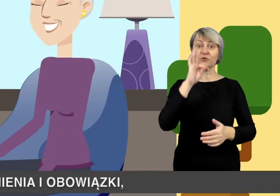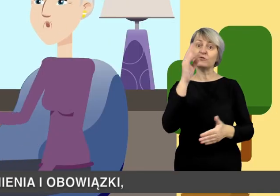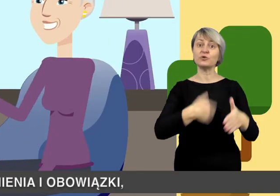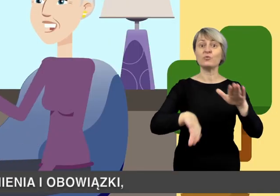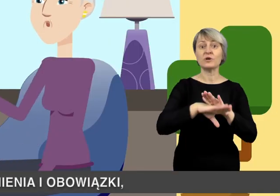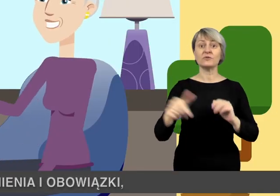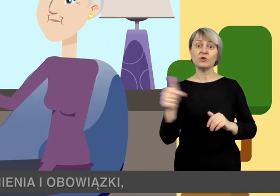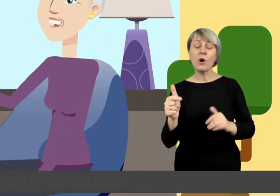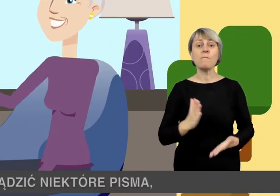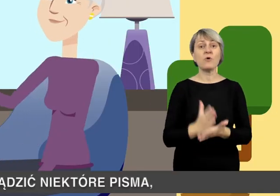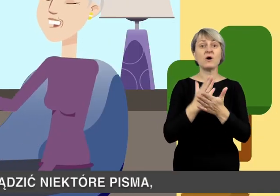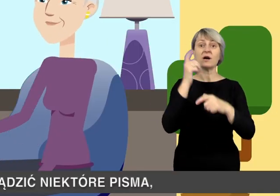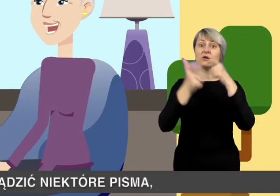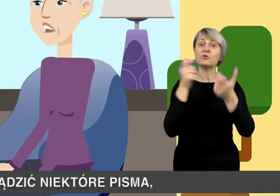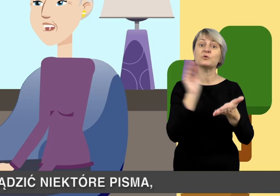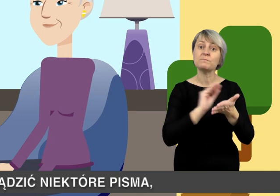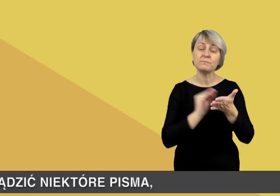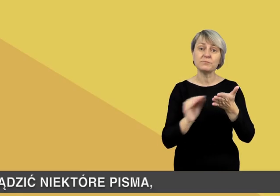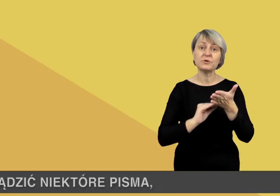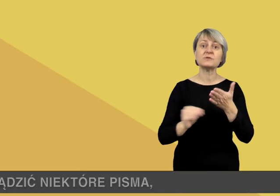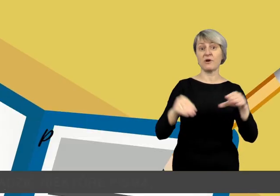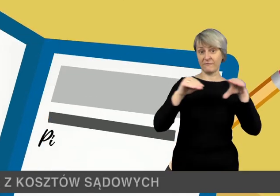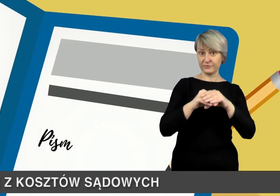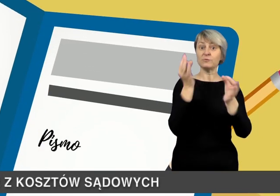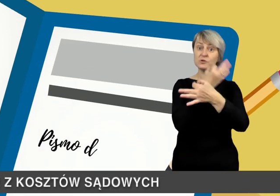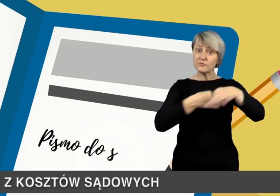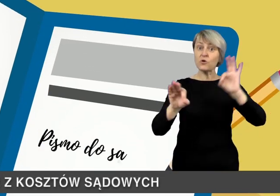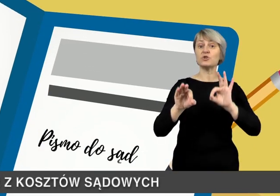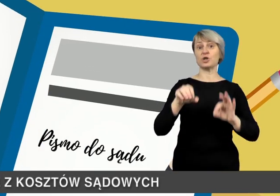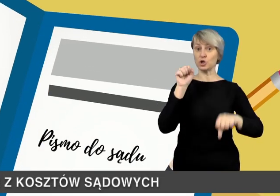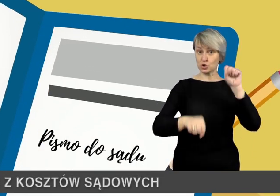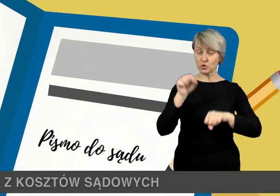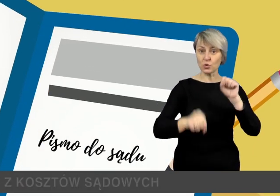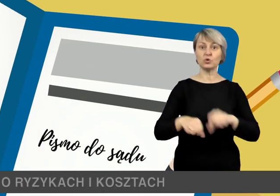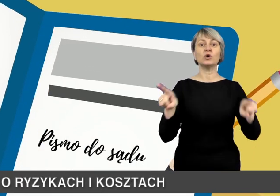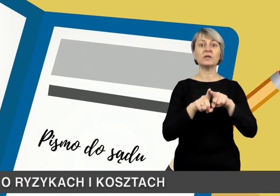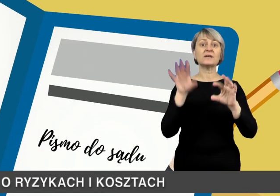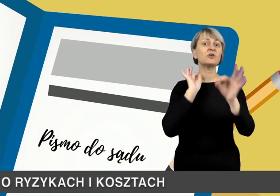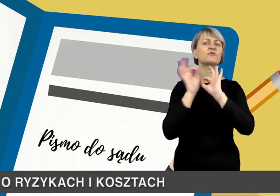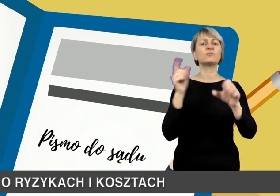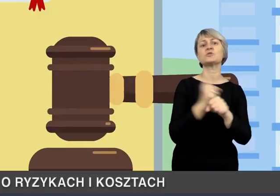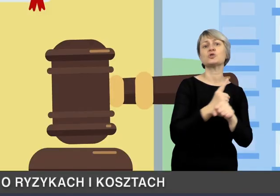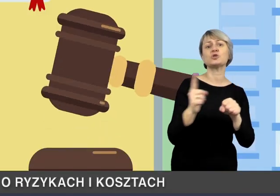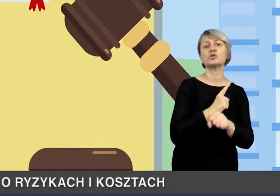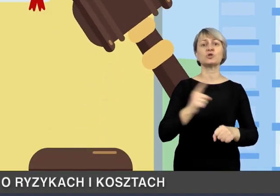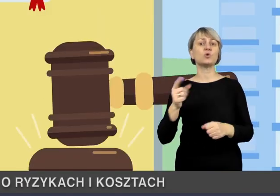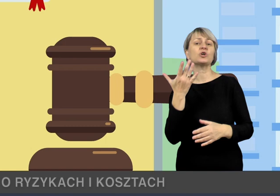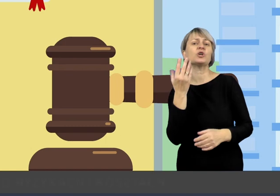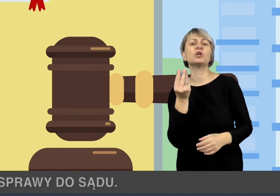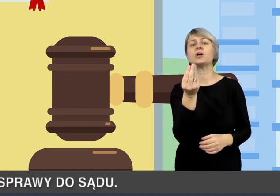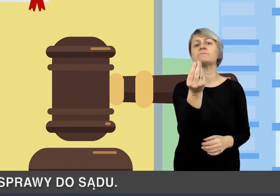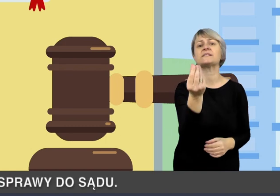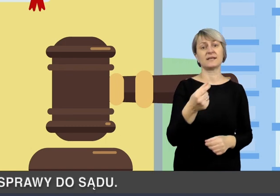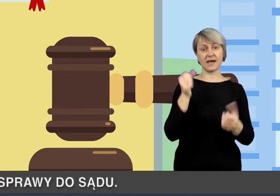Twoje uprawnienia i obowiązki, pomagając sporządzić niektóre pisma, tym o zwolnienie z kosztów sądowych, a także informując o ryzykach i